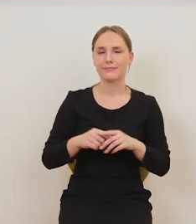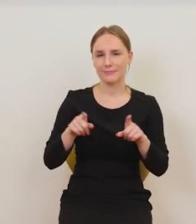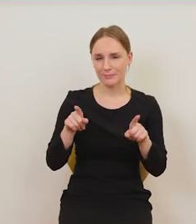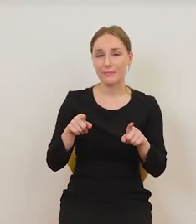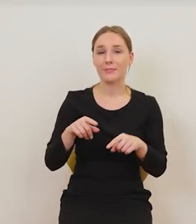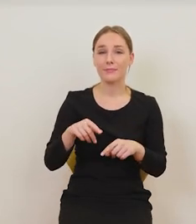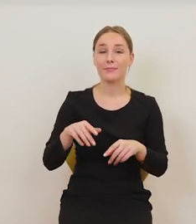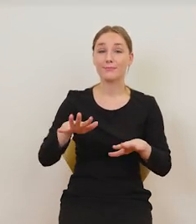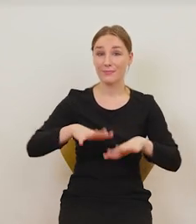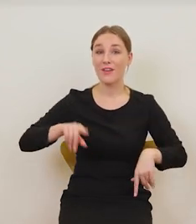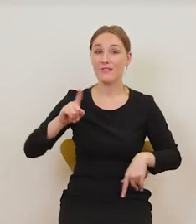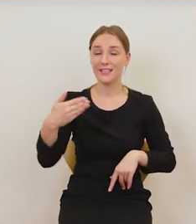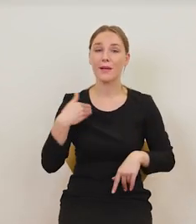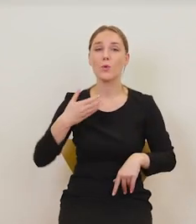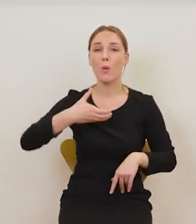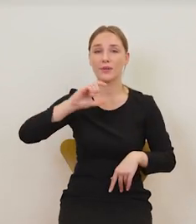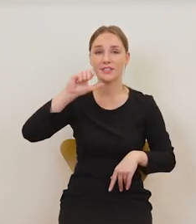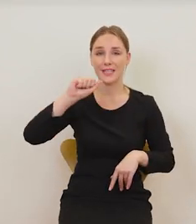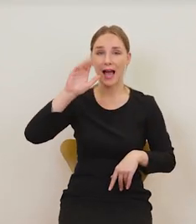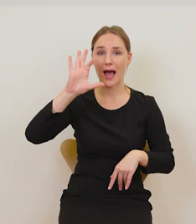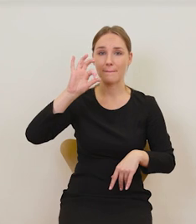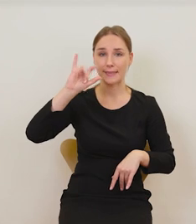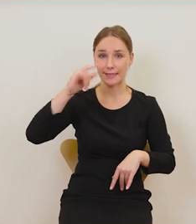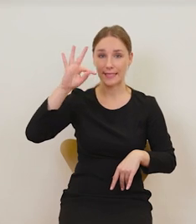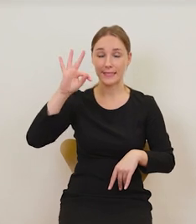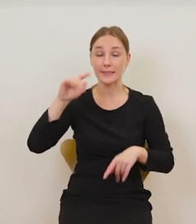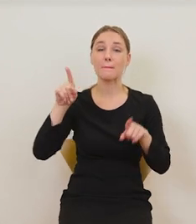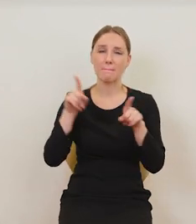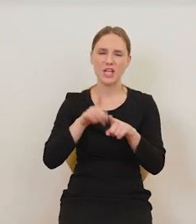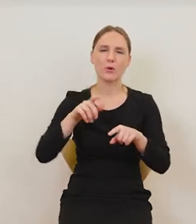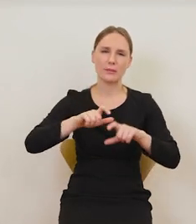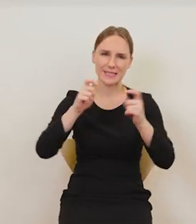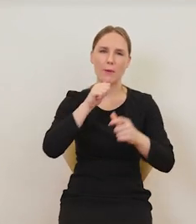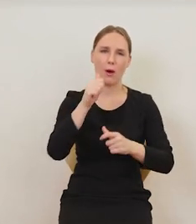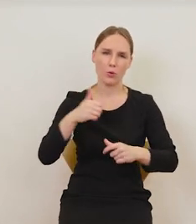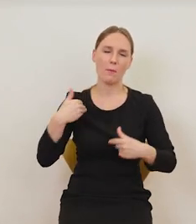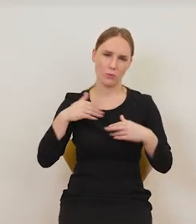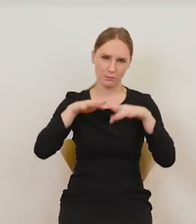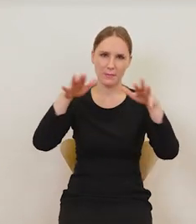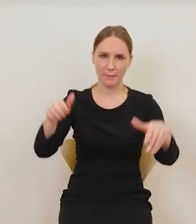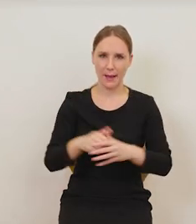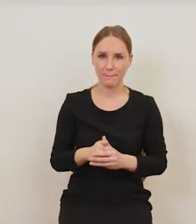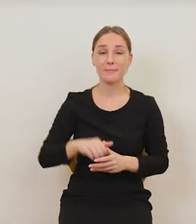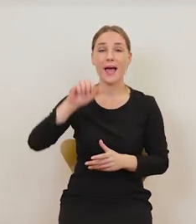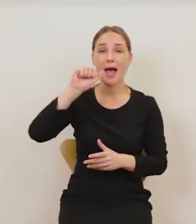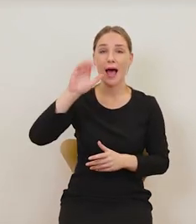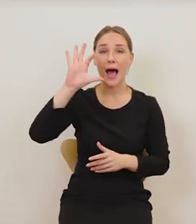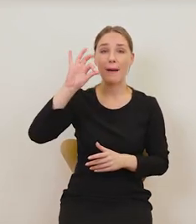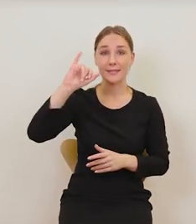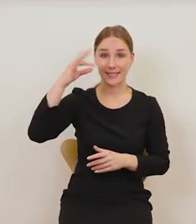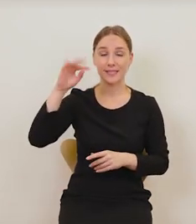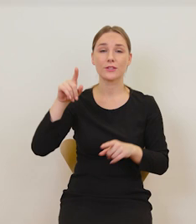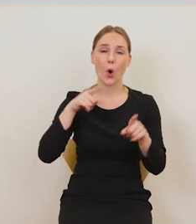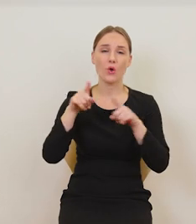pijała absynt. Absynt, czyli zieloną wróżką. Picie absyntu to jest